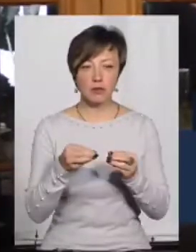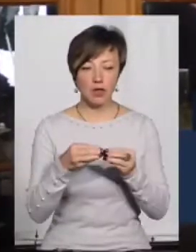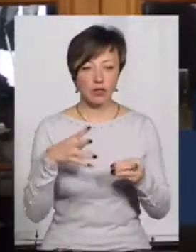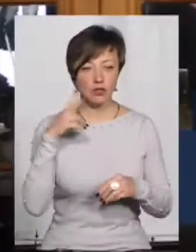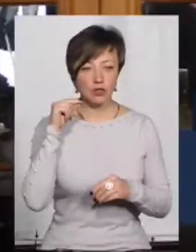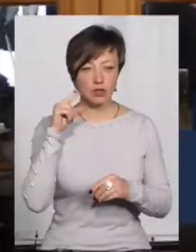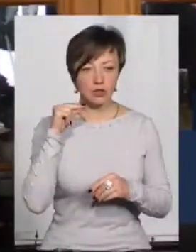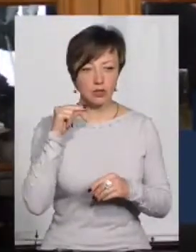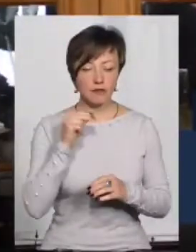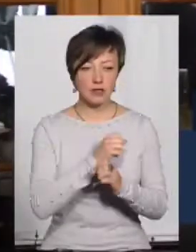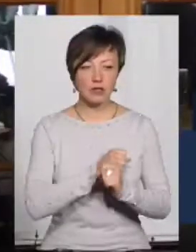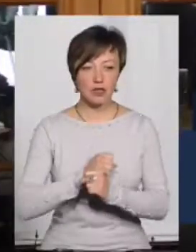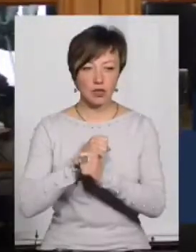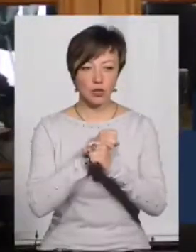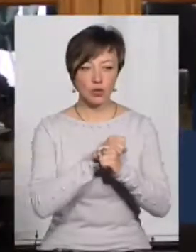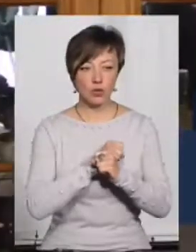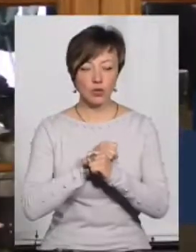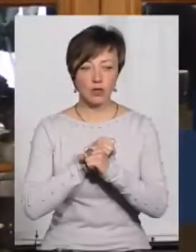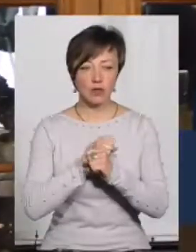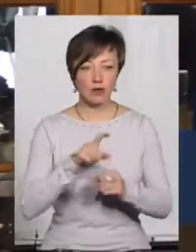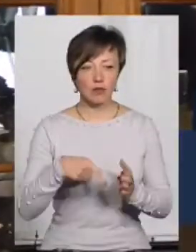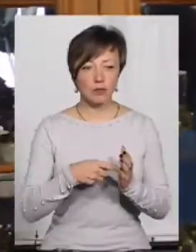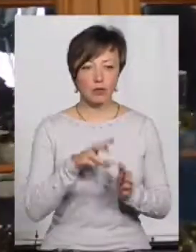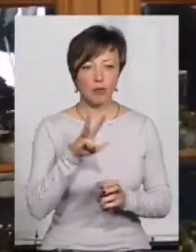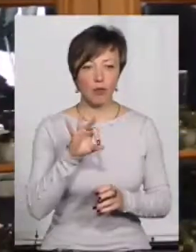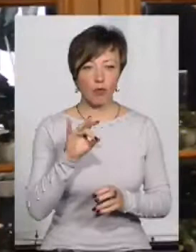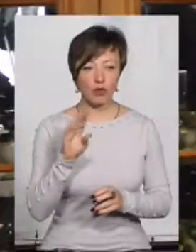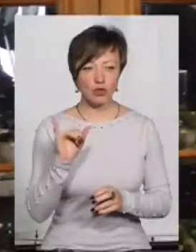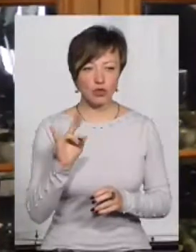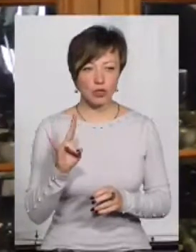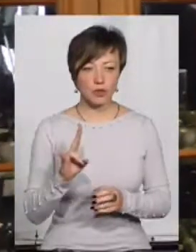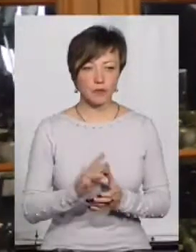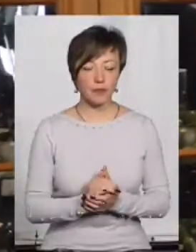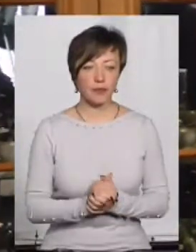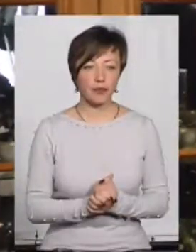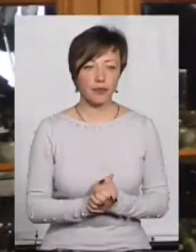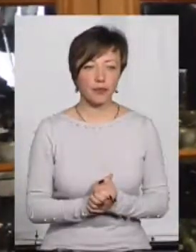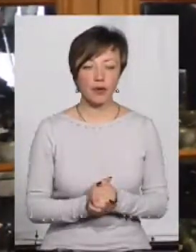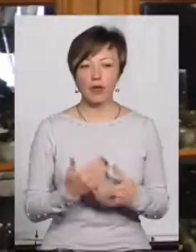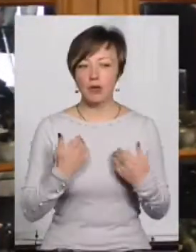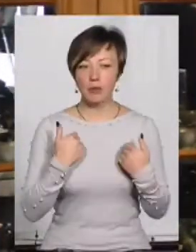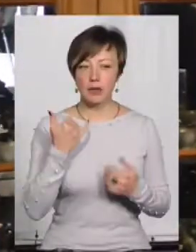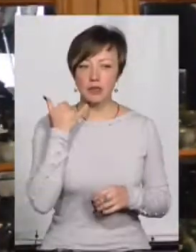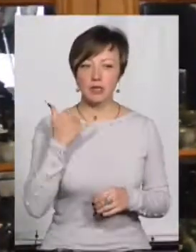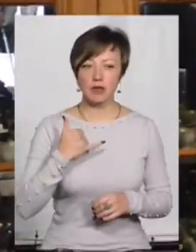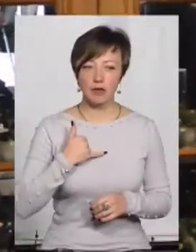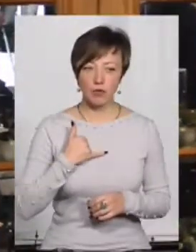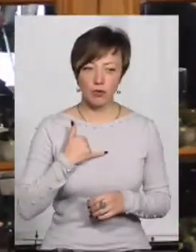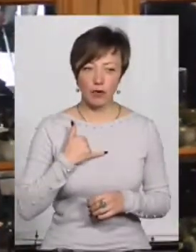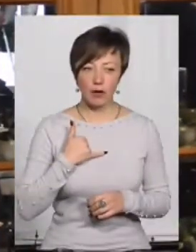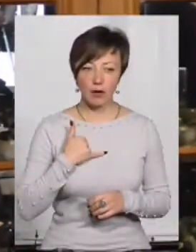числа в місті Морщині, санаторій Дністер. І мені зателефонували